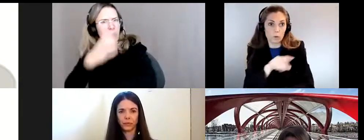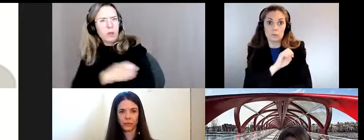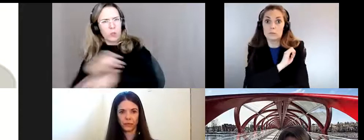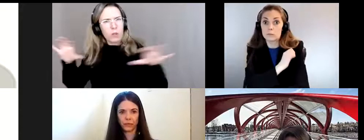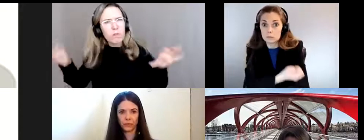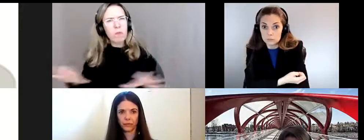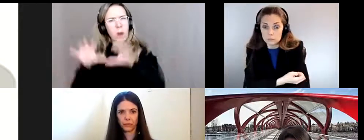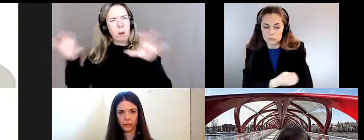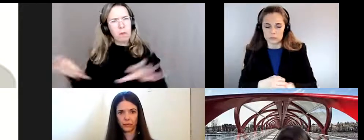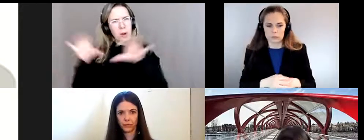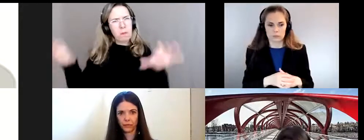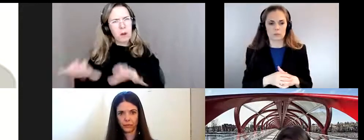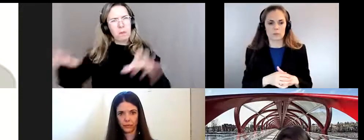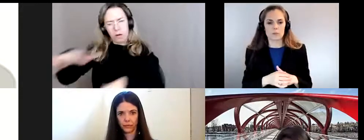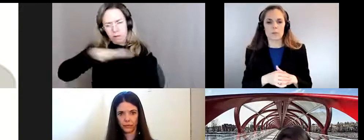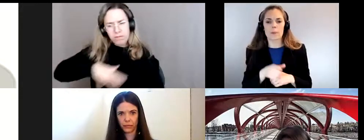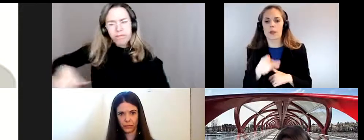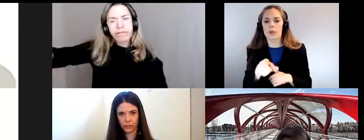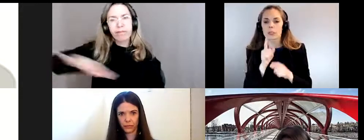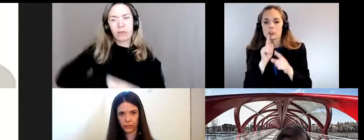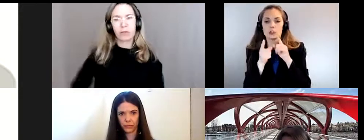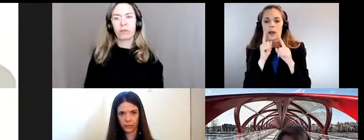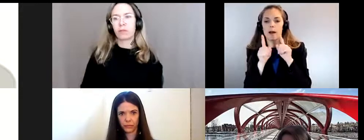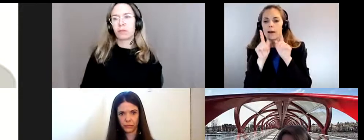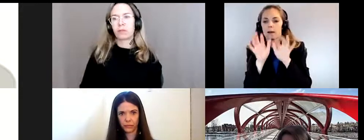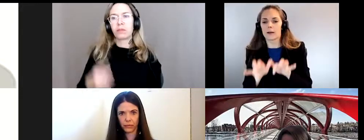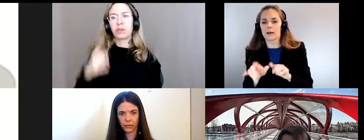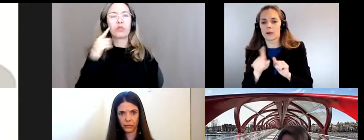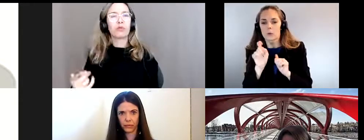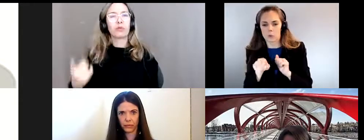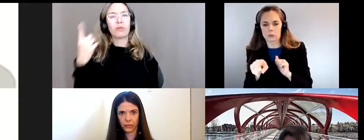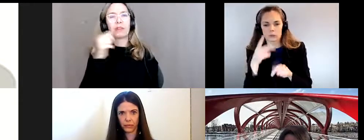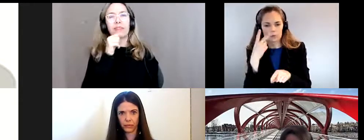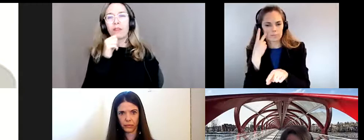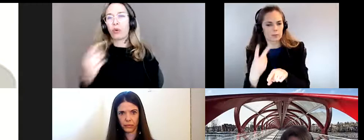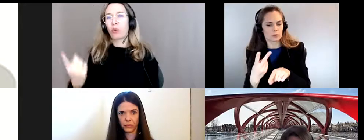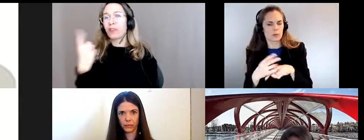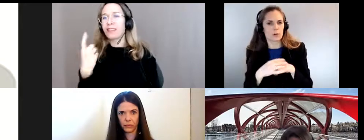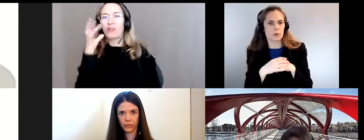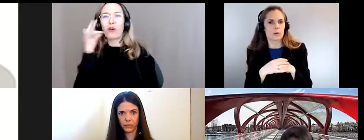consacrée j'ai vu une question dans la boîte de chat je vais y répondre en même temps